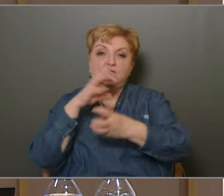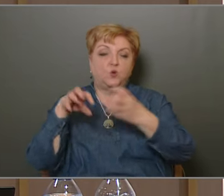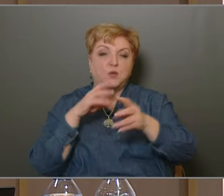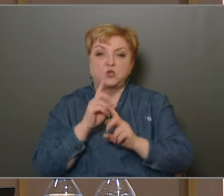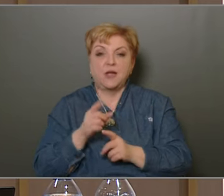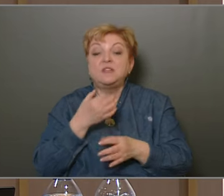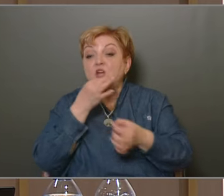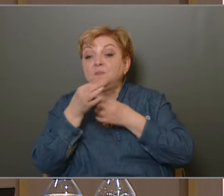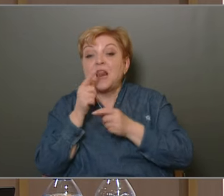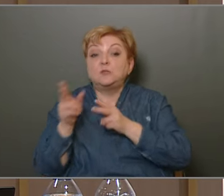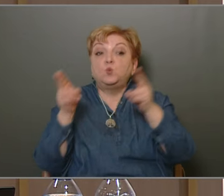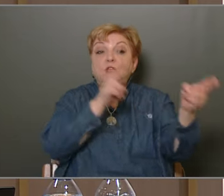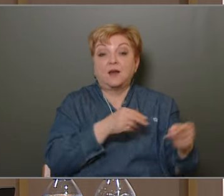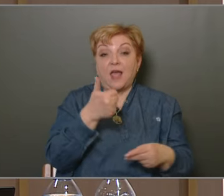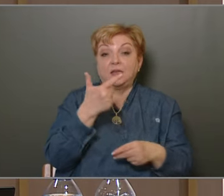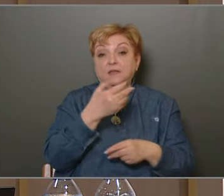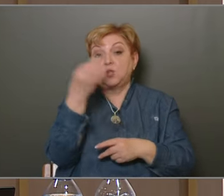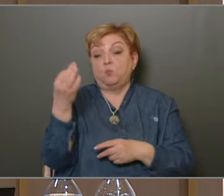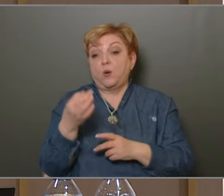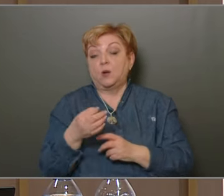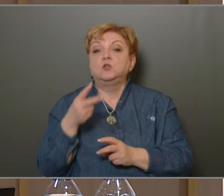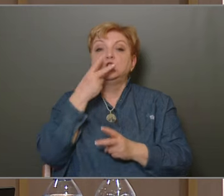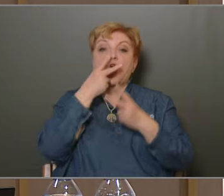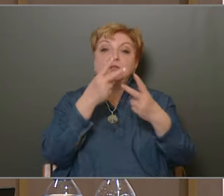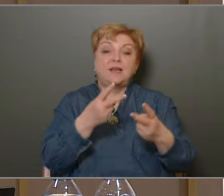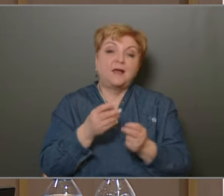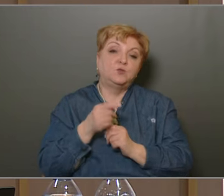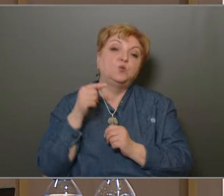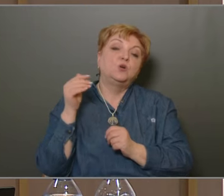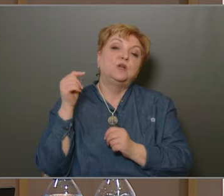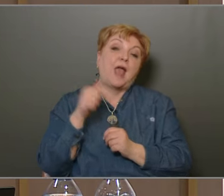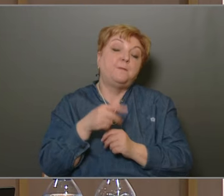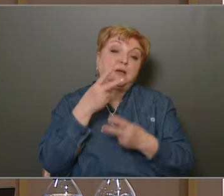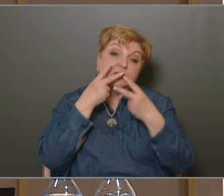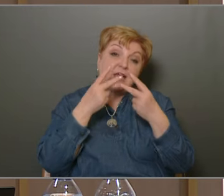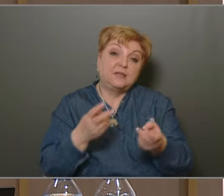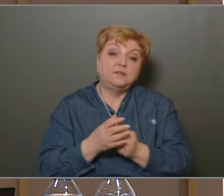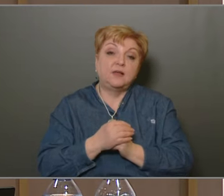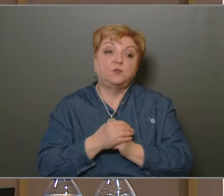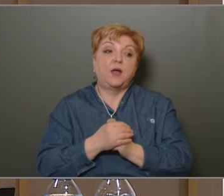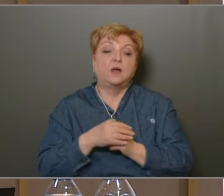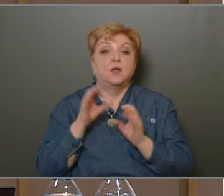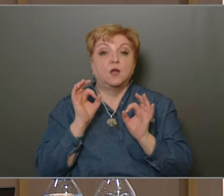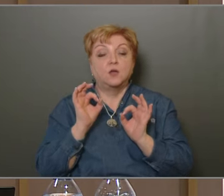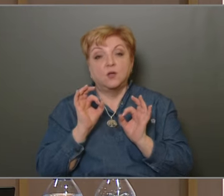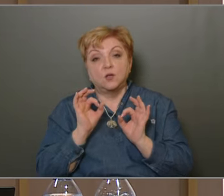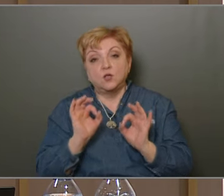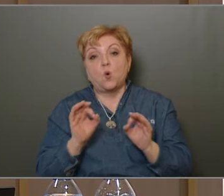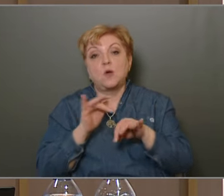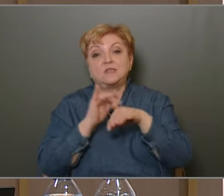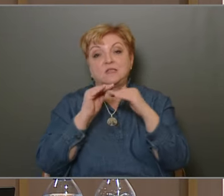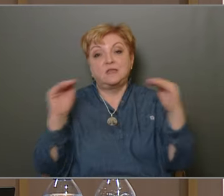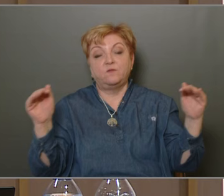de itt mindig az a kérdés, hogy mi lesz utána egy-két nappal, és azt látjuk, hogy ezért ebben a tekintetben ez jó színmodalon